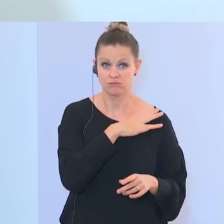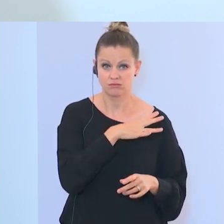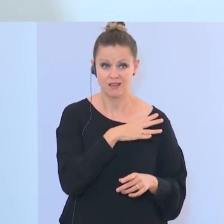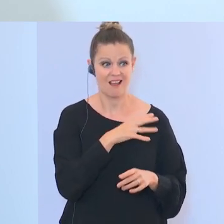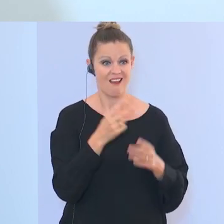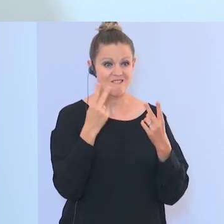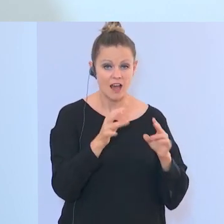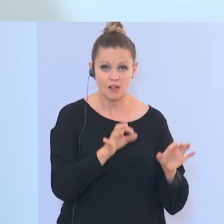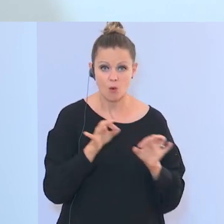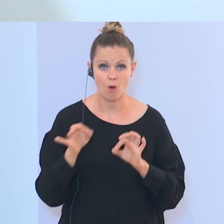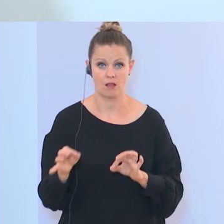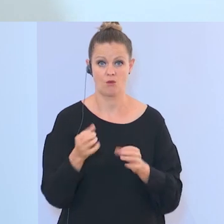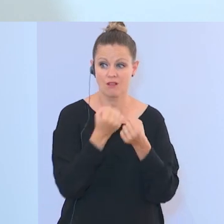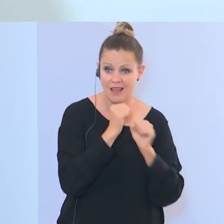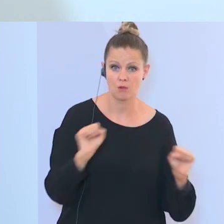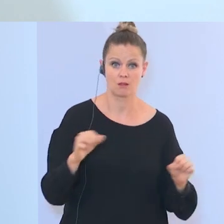Werteordnung, für unser Zusammenleben.